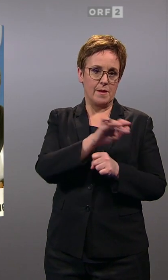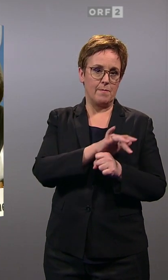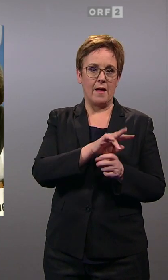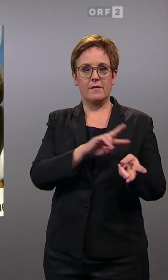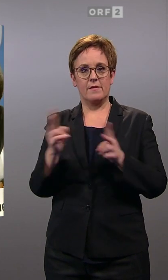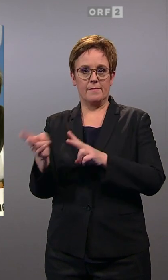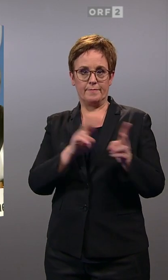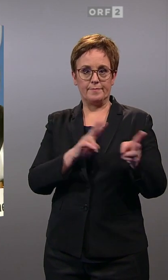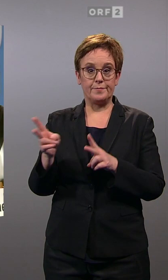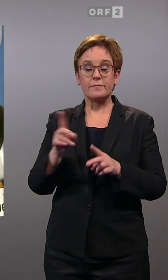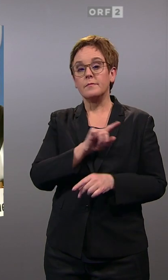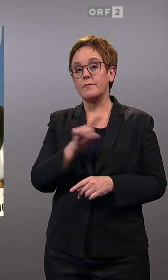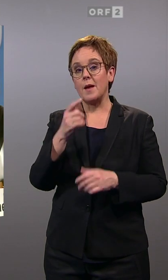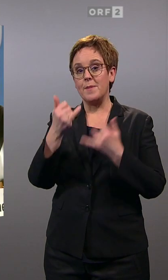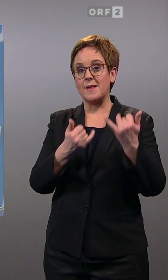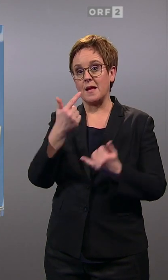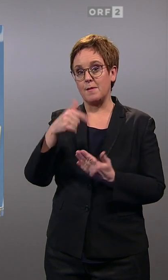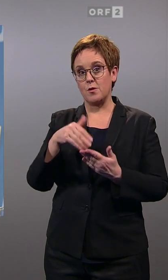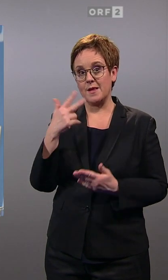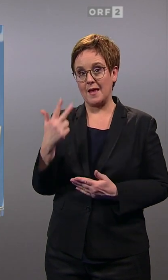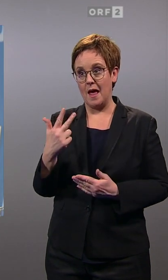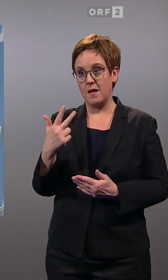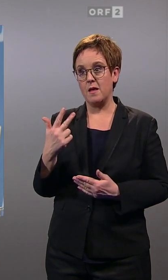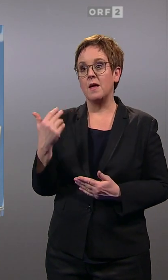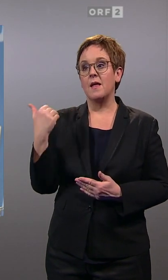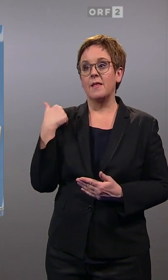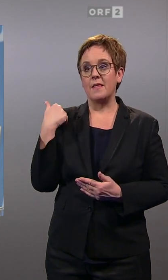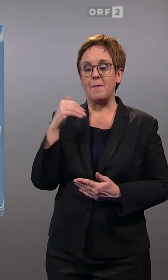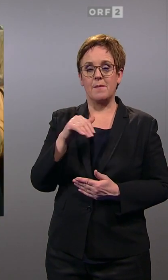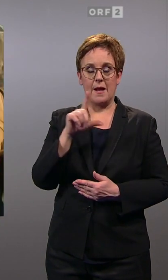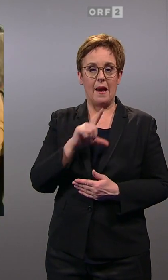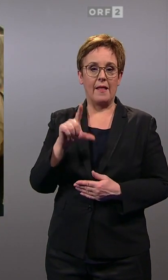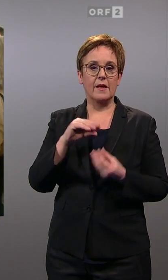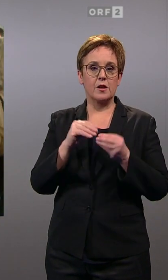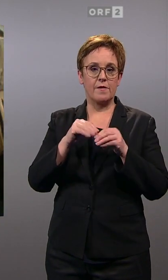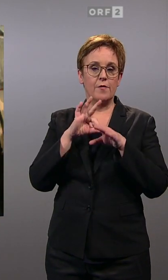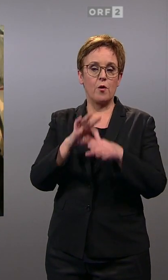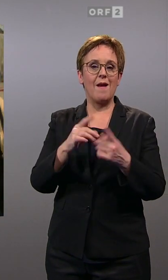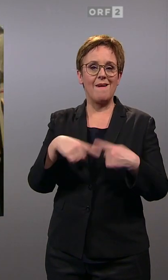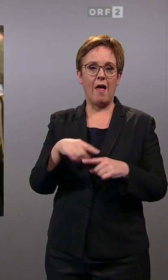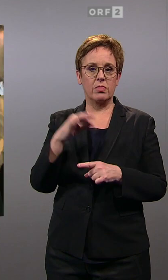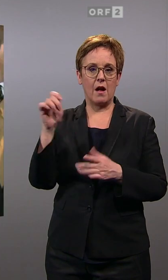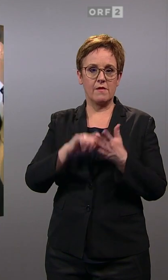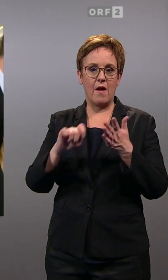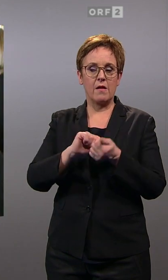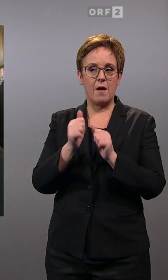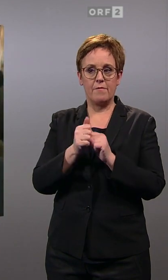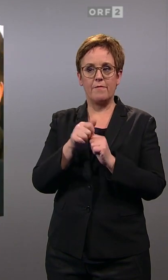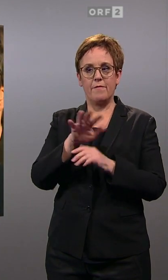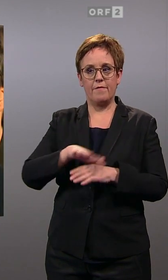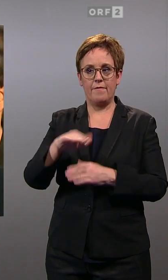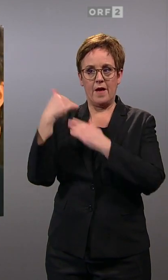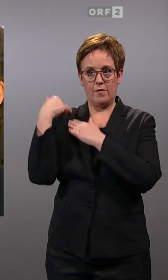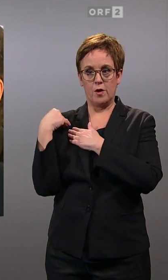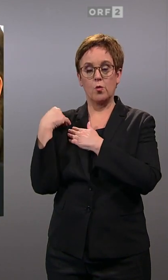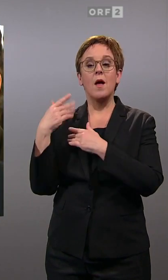hin und her. Bis 2003. Mikl-Leitner ist als Geschäftsführerin für den Landtagswahlkampf verantwortlich. Die Wahl